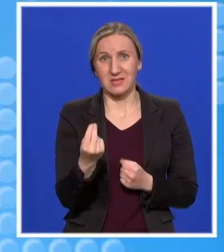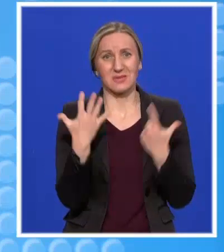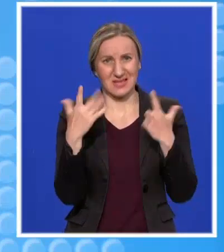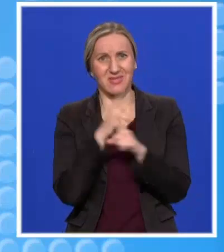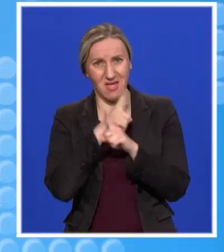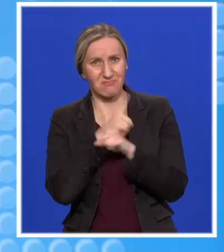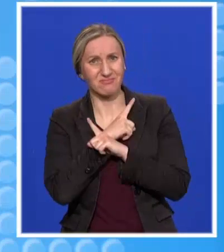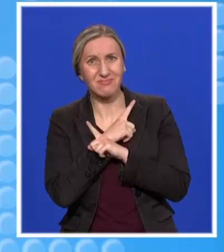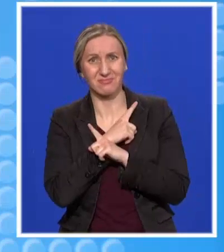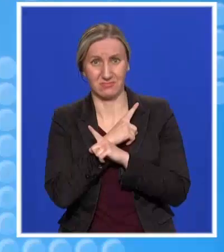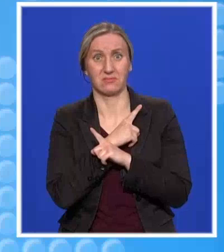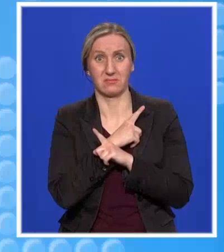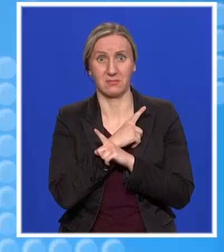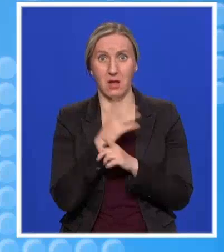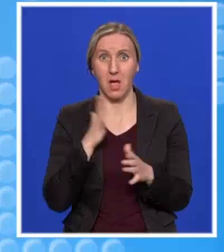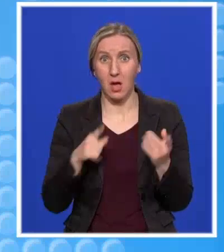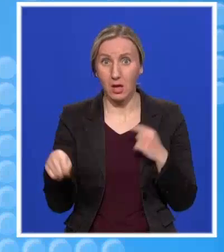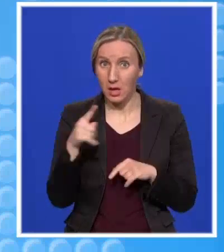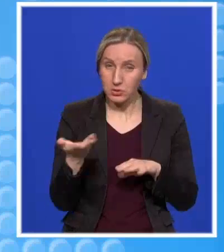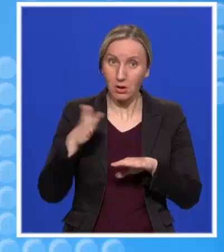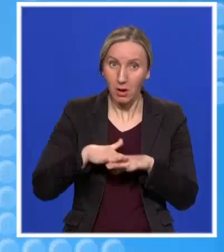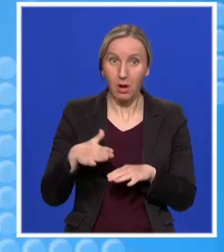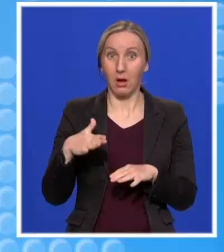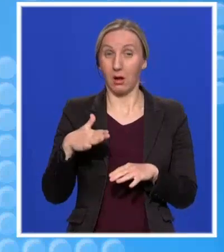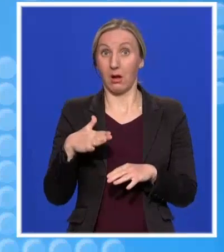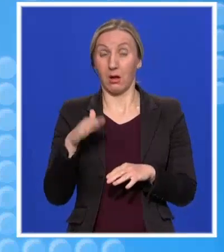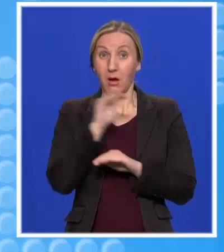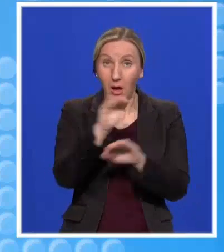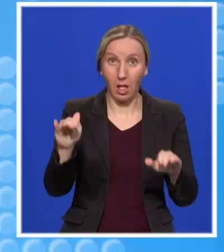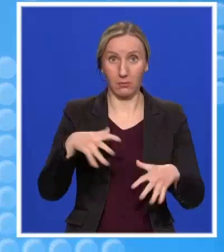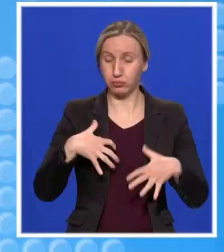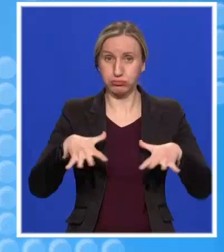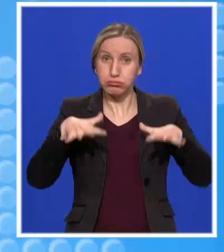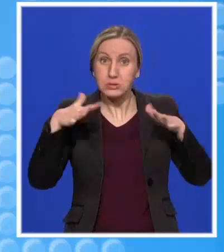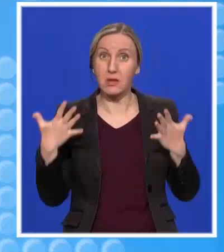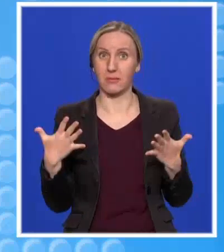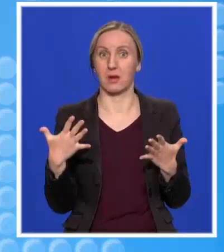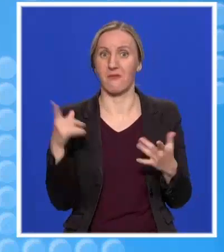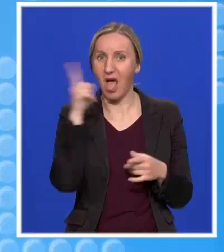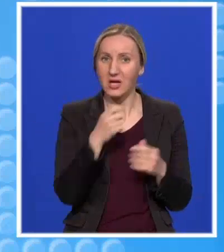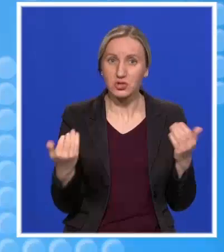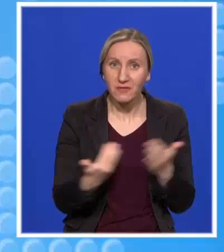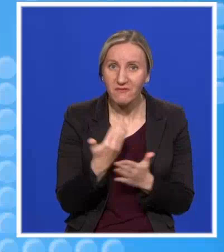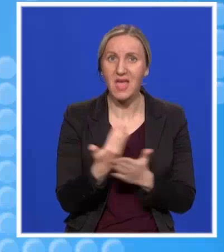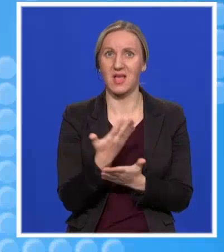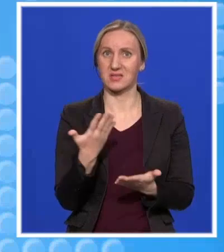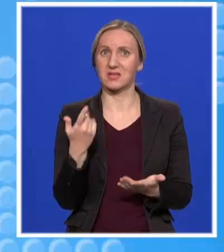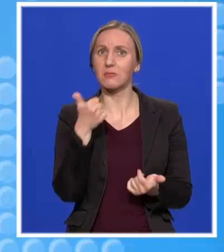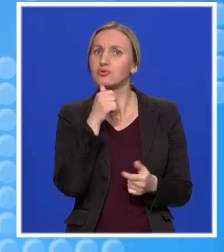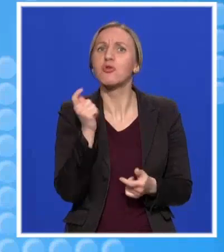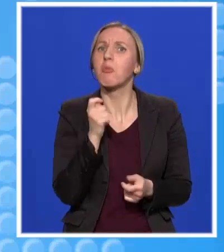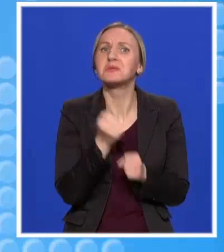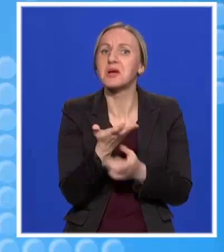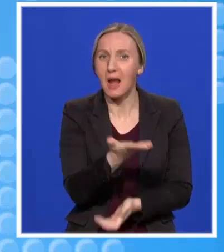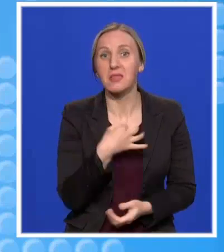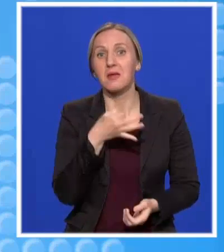sedam žrtava, građane dodatno uznemirava lažnim vestima i šta policija preduzima protiv nesavesnih? O tome večaras za dnevnik